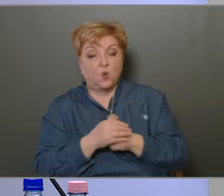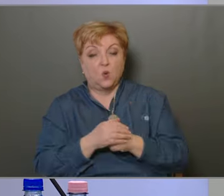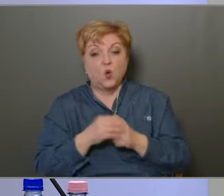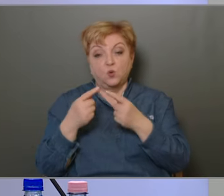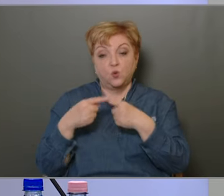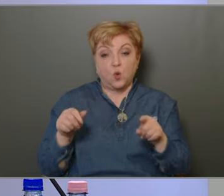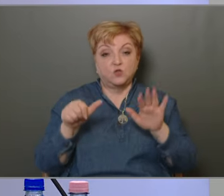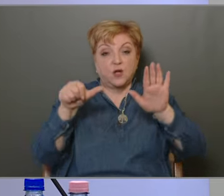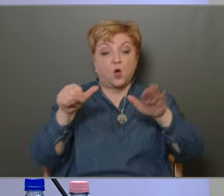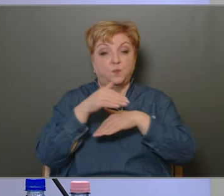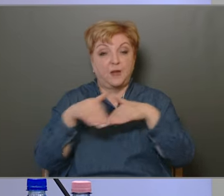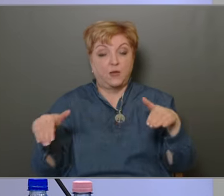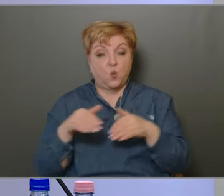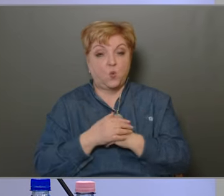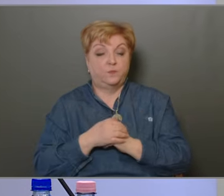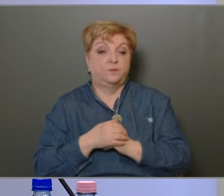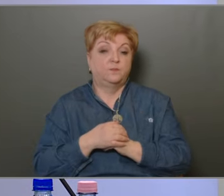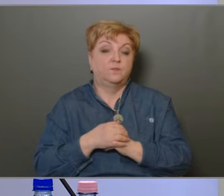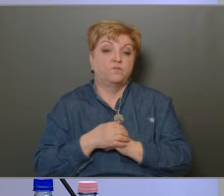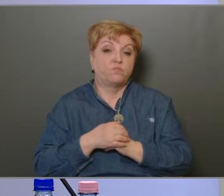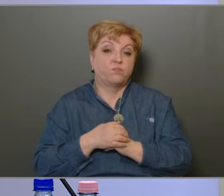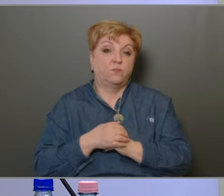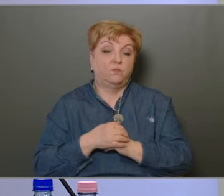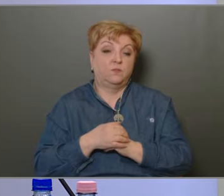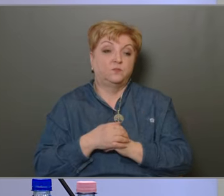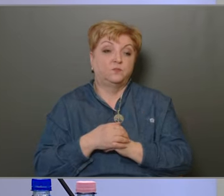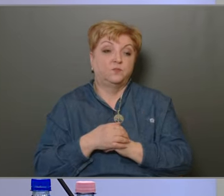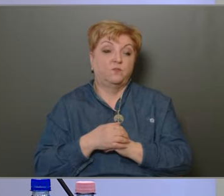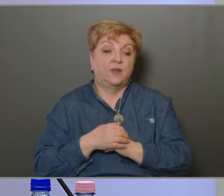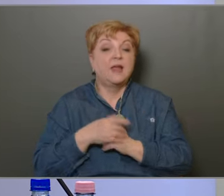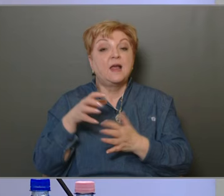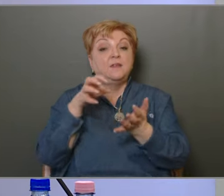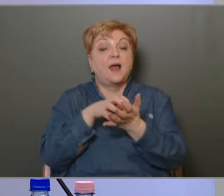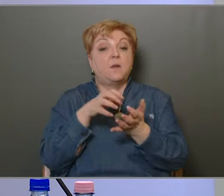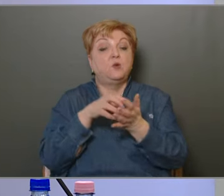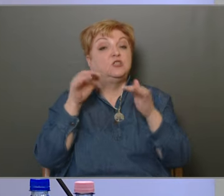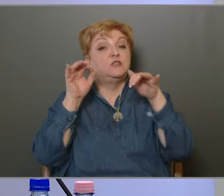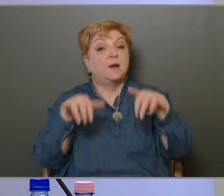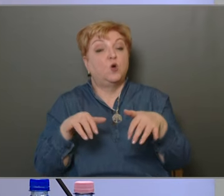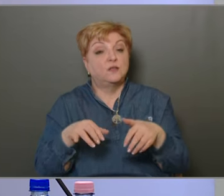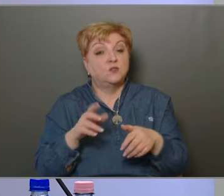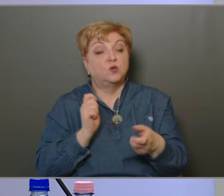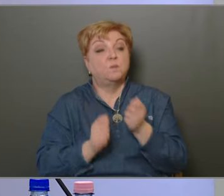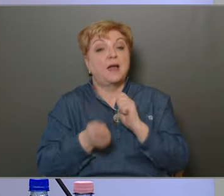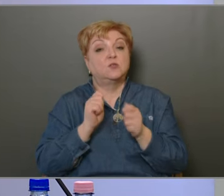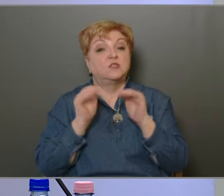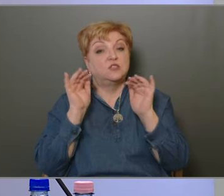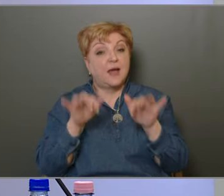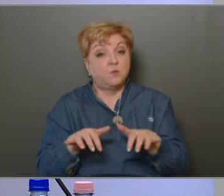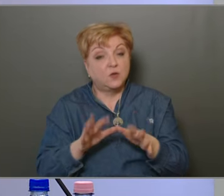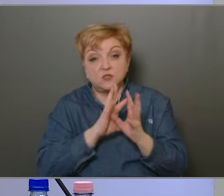A különbség 6 millió forint 2022 javára. Tehát a települési támogatások és a pályázati